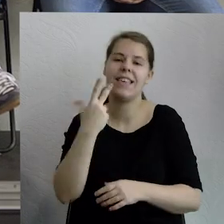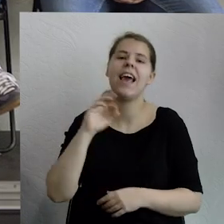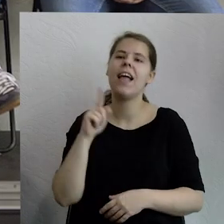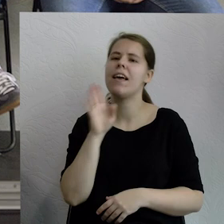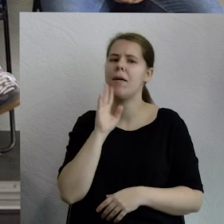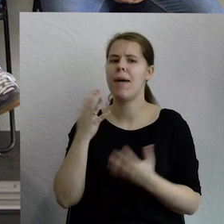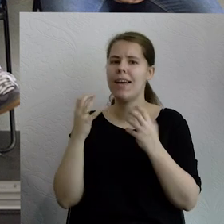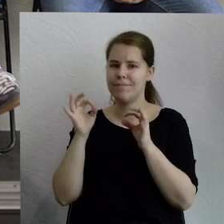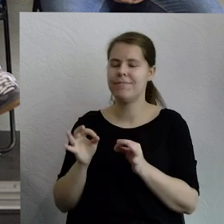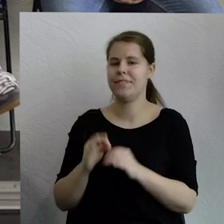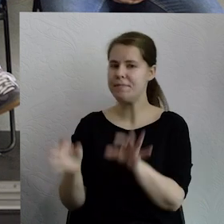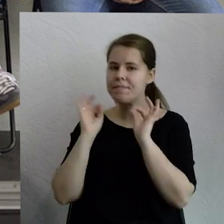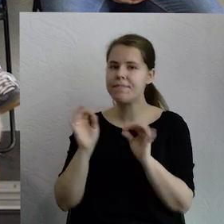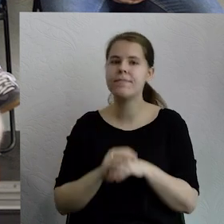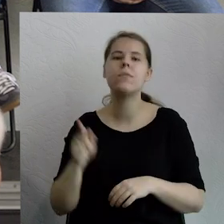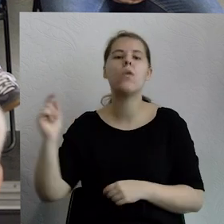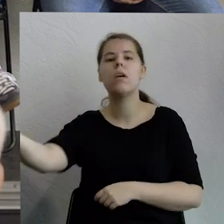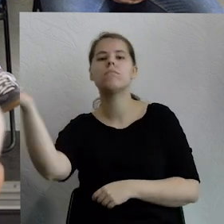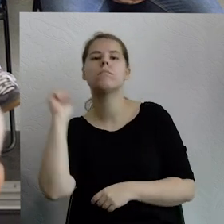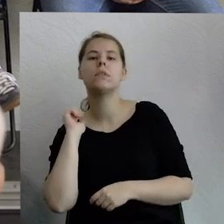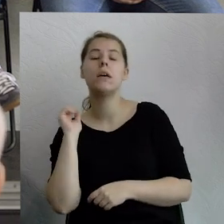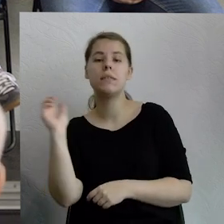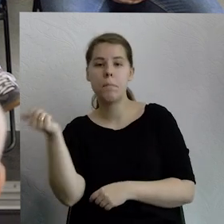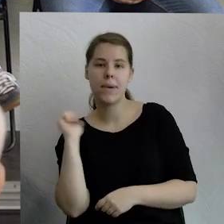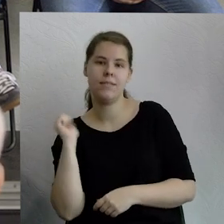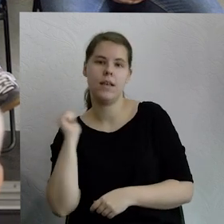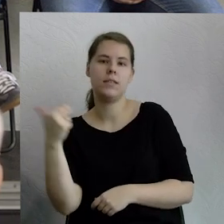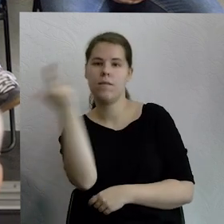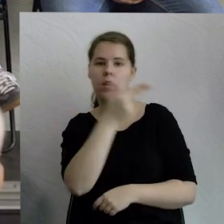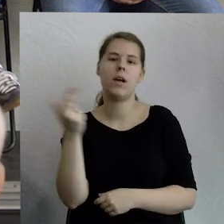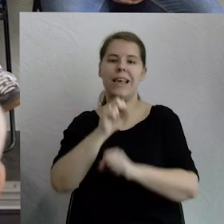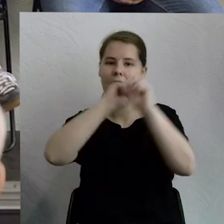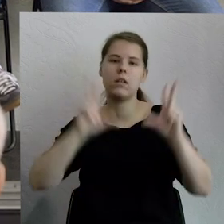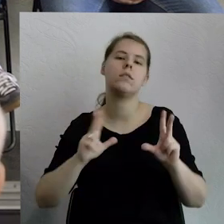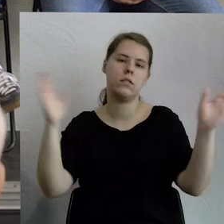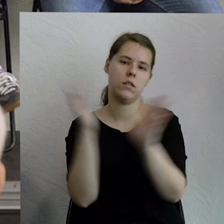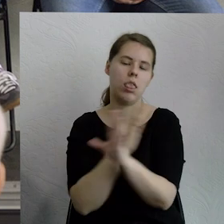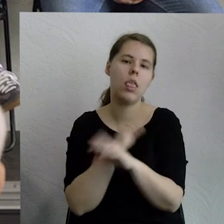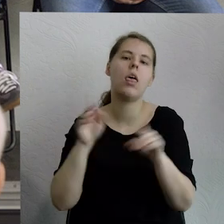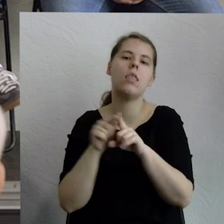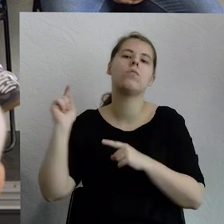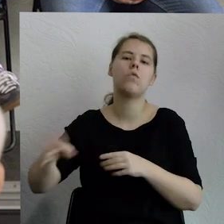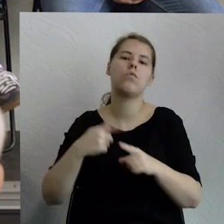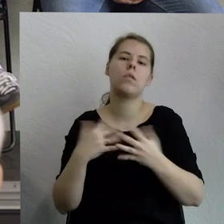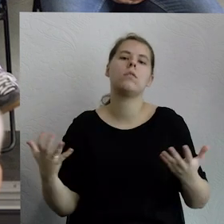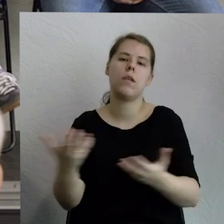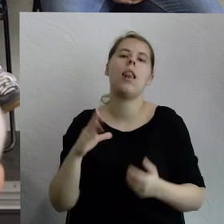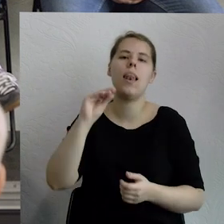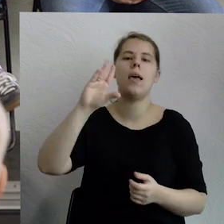Aktywista w obszarze holistycznego podejścia do kryzysu klimatycznego. Członek zarządu Stowarzyszenia Lebuzi.